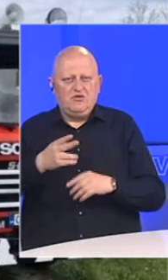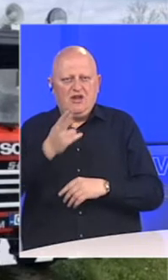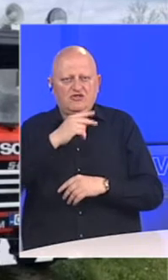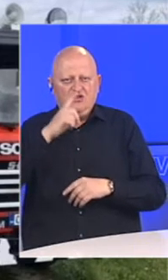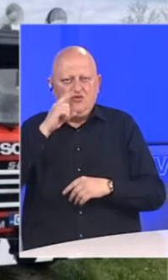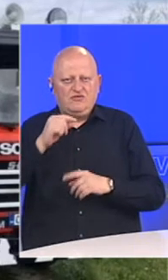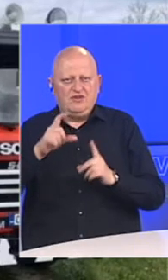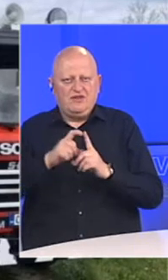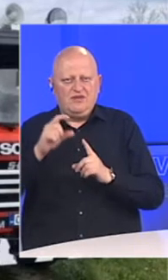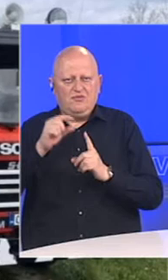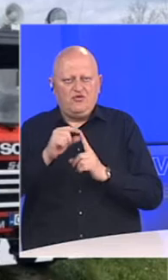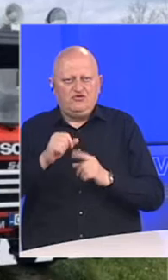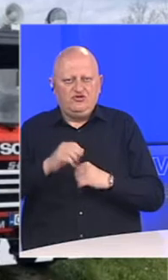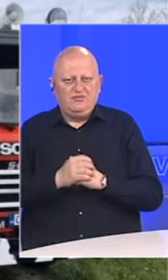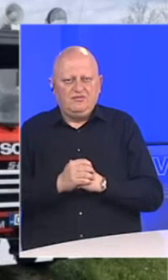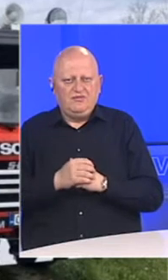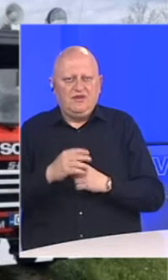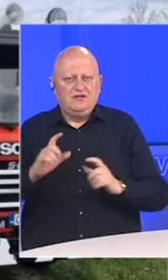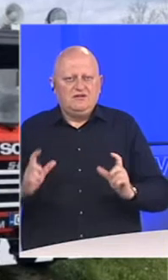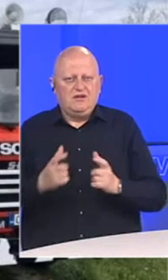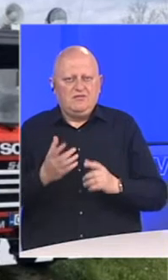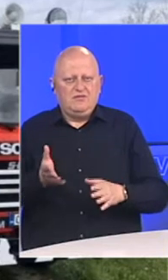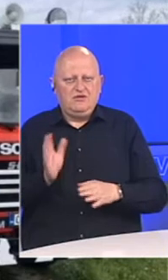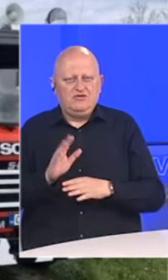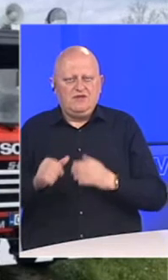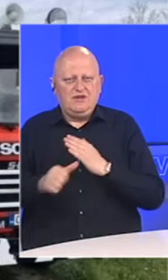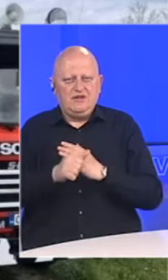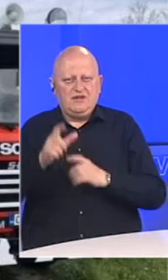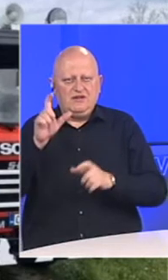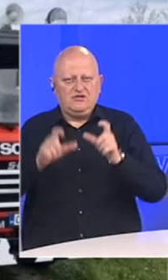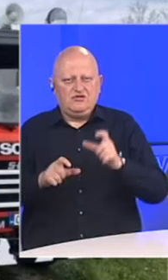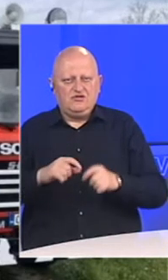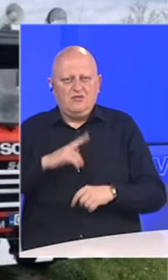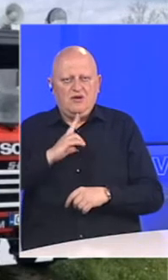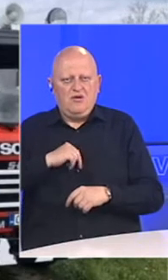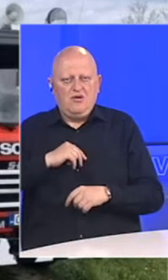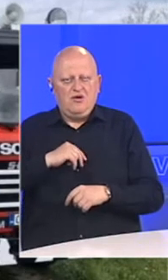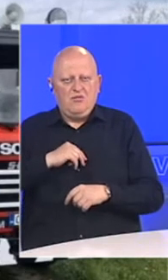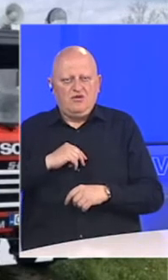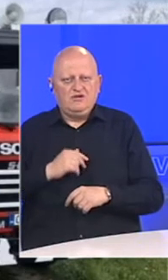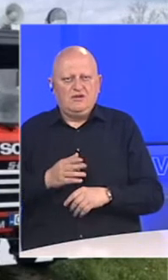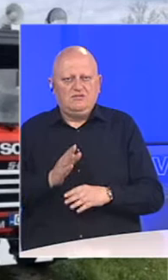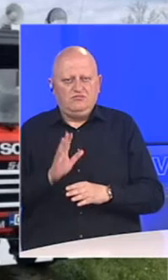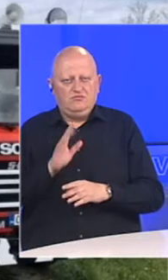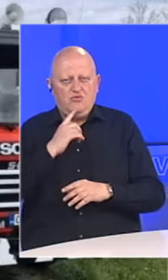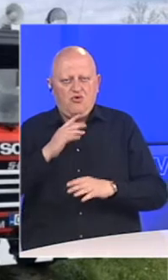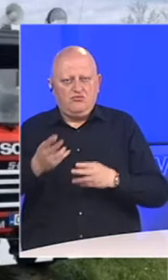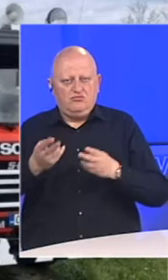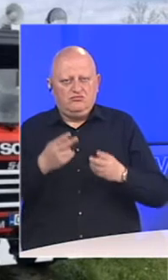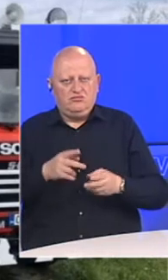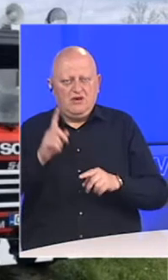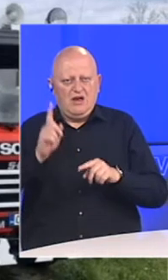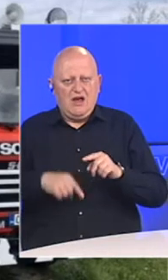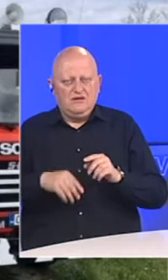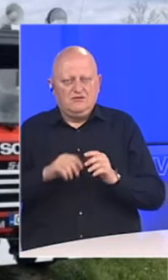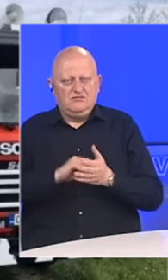je bio načelnik opštine Dejan Prošić. Zabavi je prisustovalo 11 osoba. Policija je prisutnima izrekla